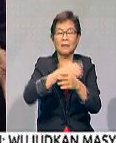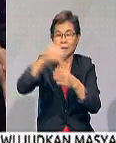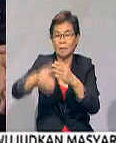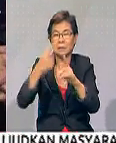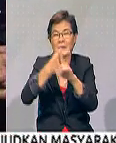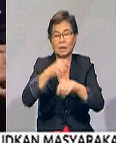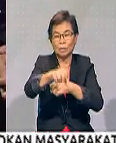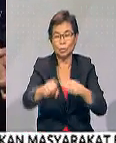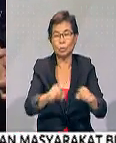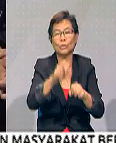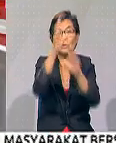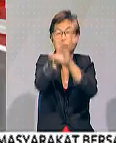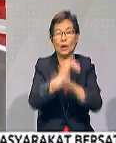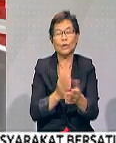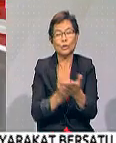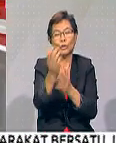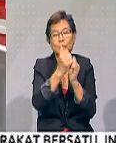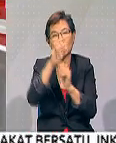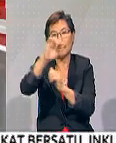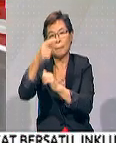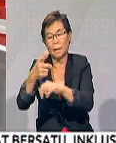Sarawak terus bersama dengan Mac di Angkasa Puri. Silakan Mac.